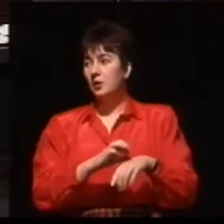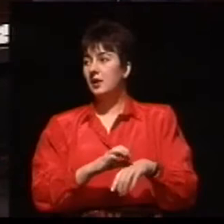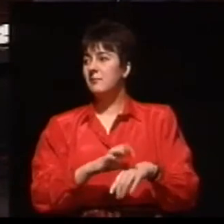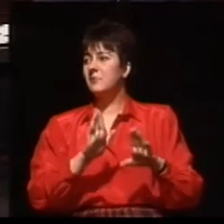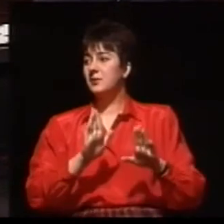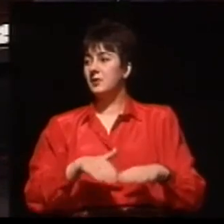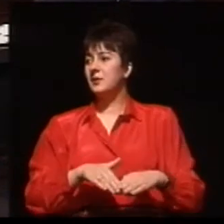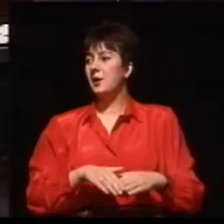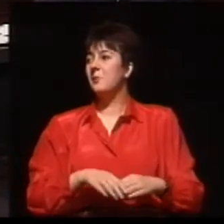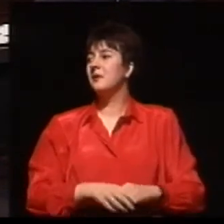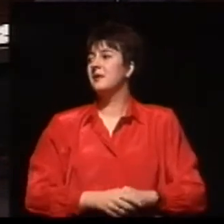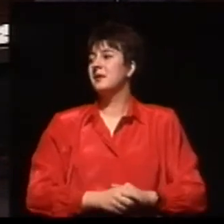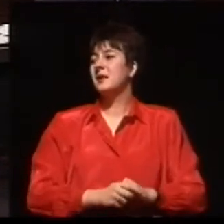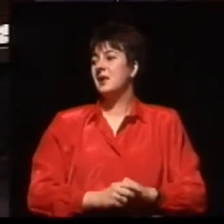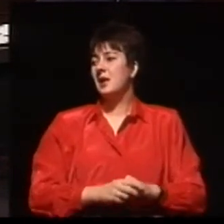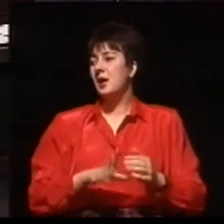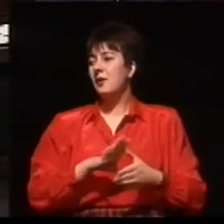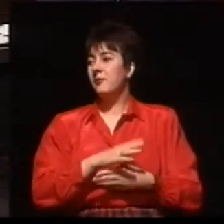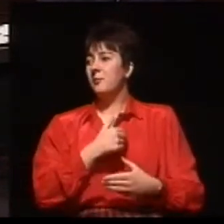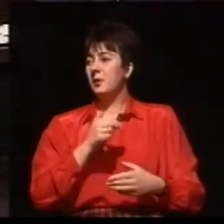kolejny telefon do nas dzwoni, bardzo proszę.